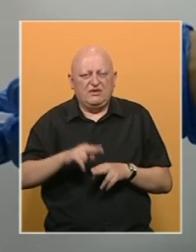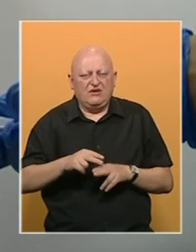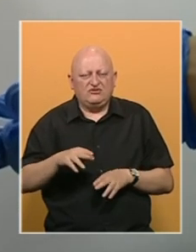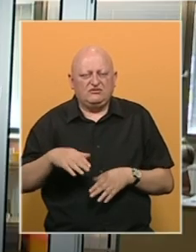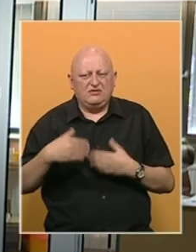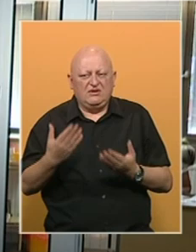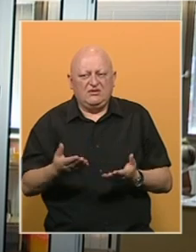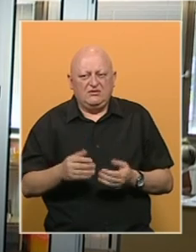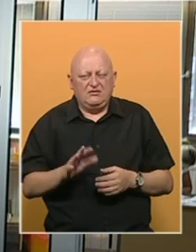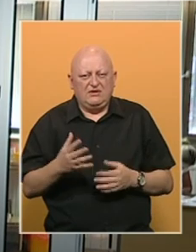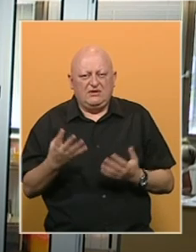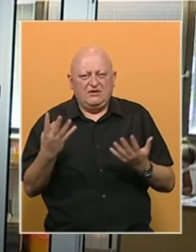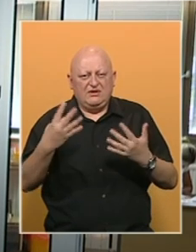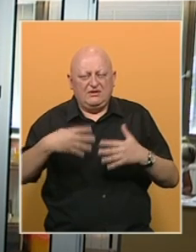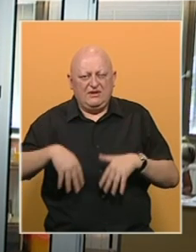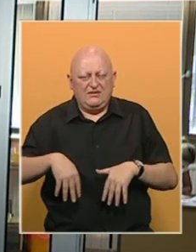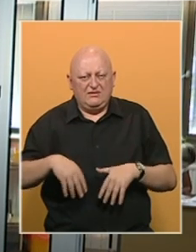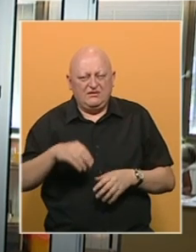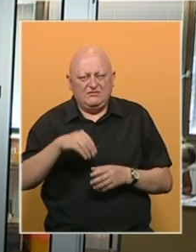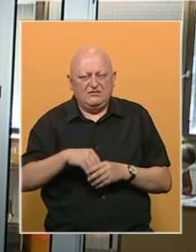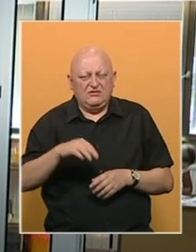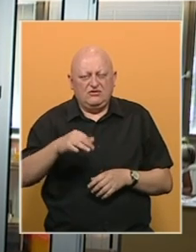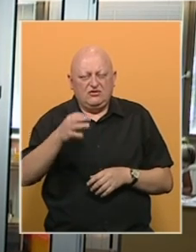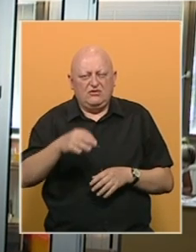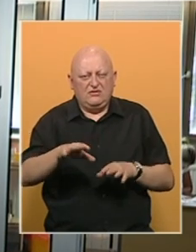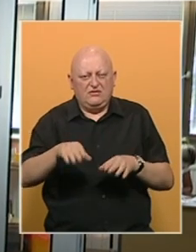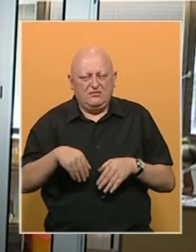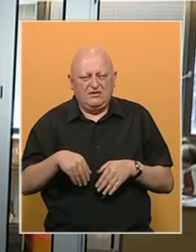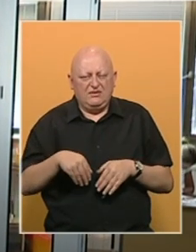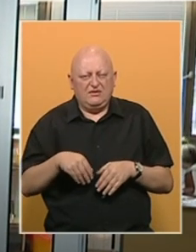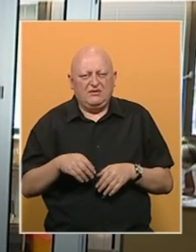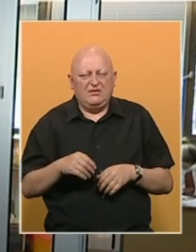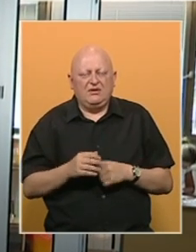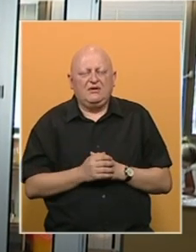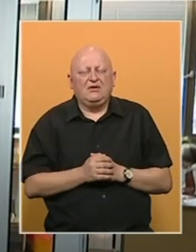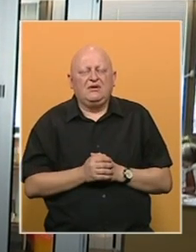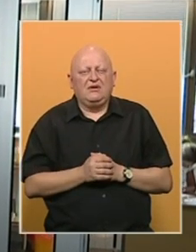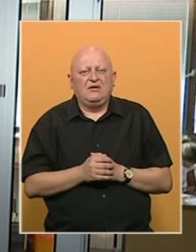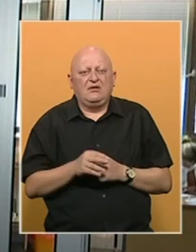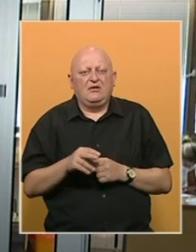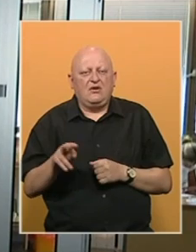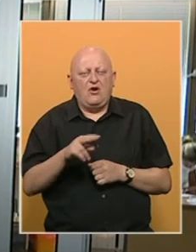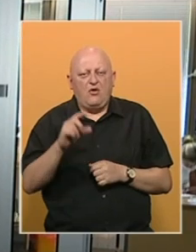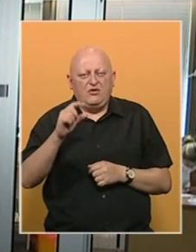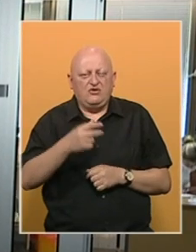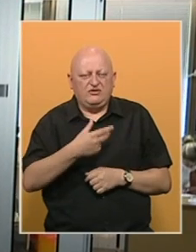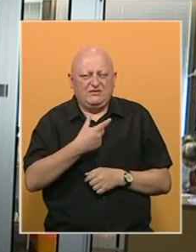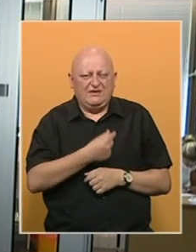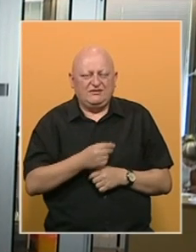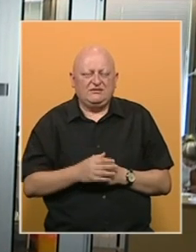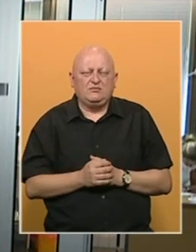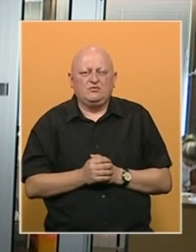raspolaganju. Negdje oko 9 hiljada stanovnika Tuzla je primilo obje doze vakcine,